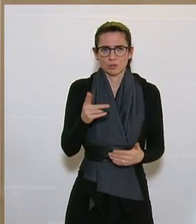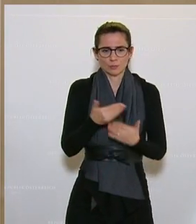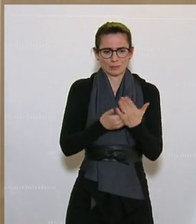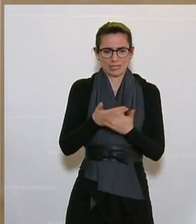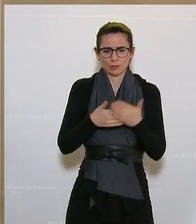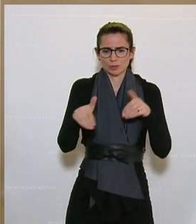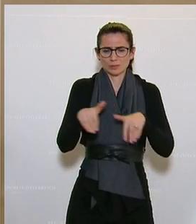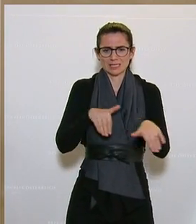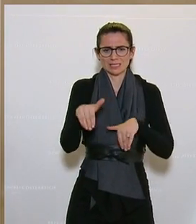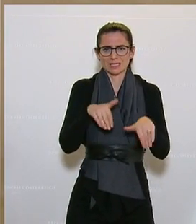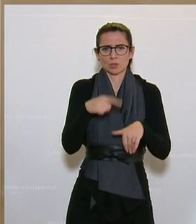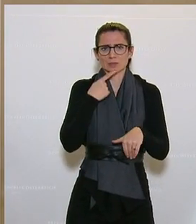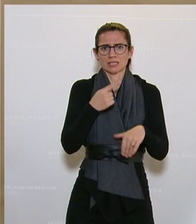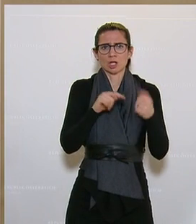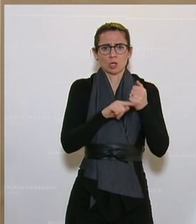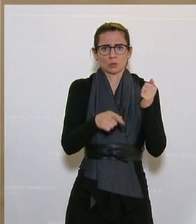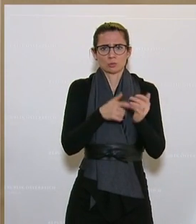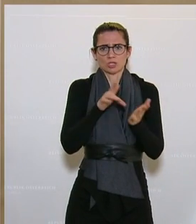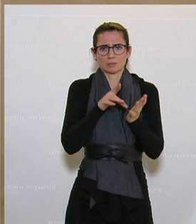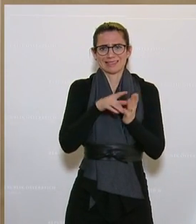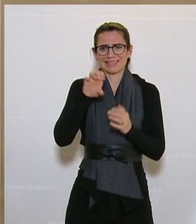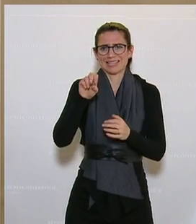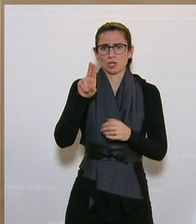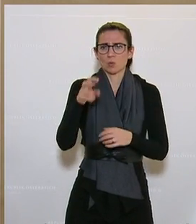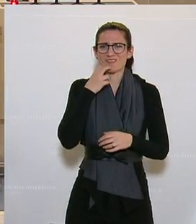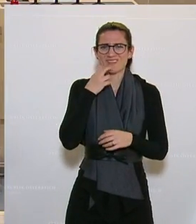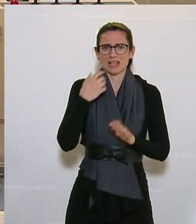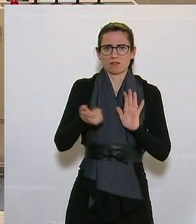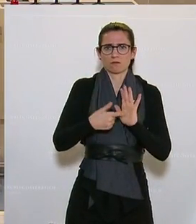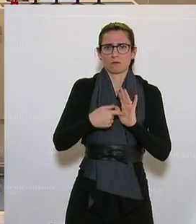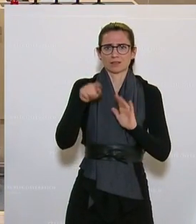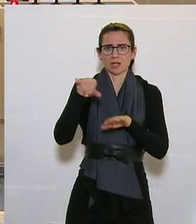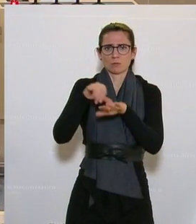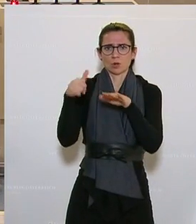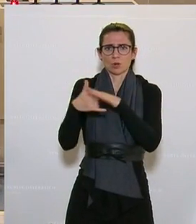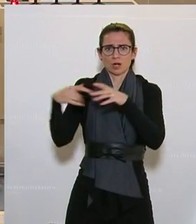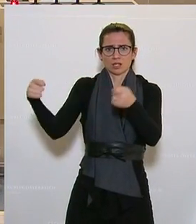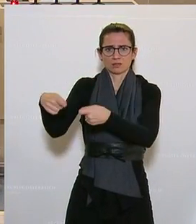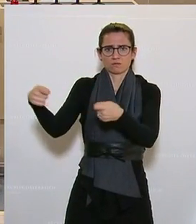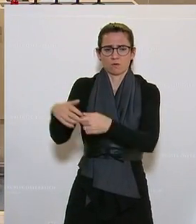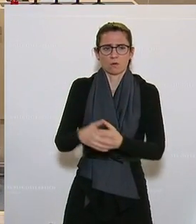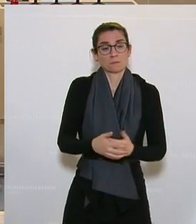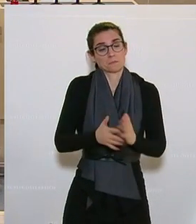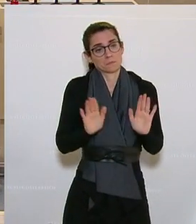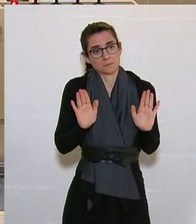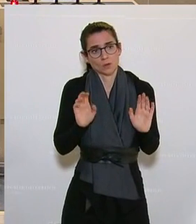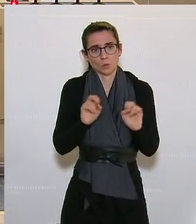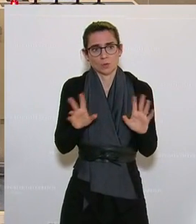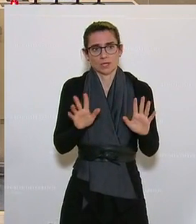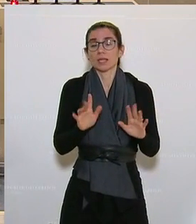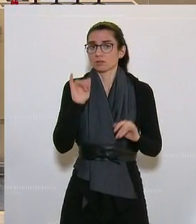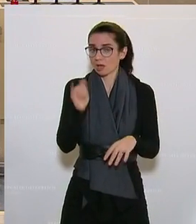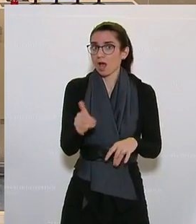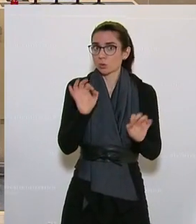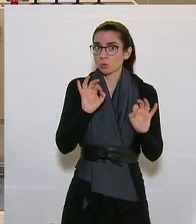Bildungsministerium sich für Budgetmittel bei der EU stark machen will, nämlich aus dem React-Fonds. So weit, so gut. Begrüße